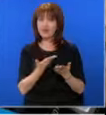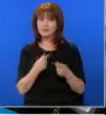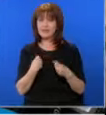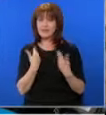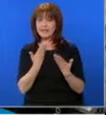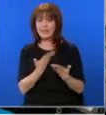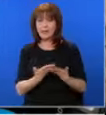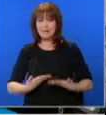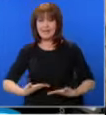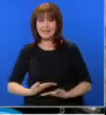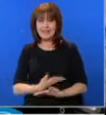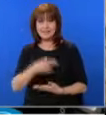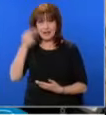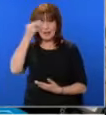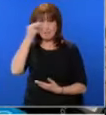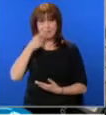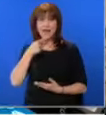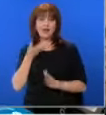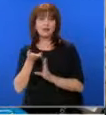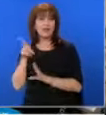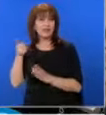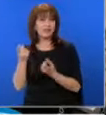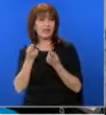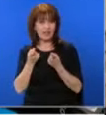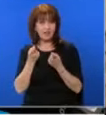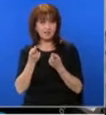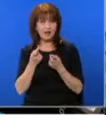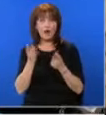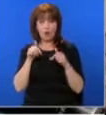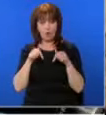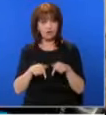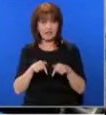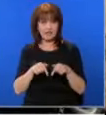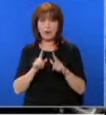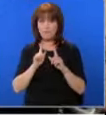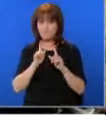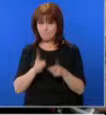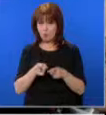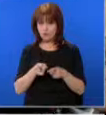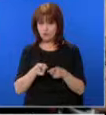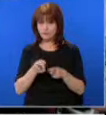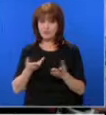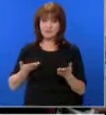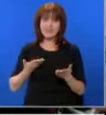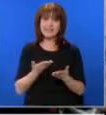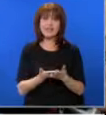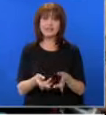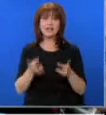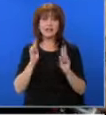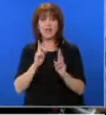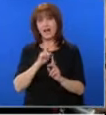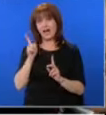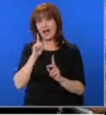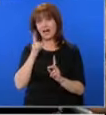България в полза на Гърция, още днес можат да внесат решение не да си